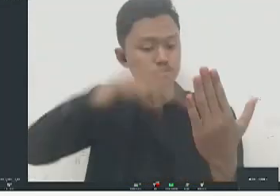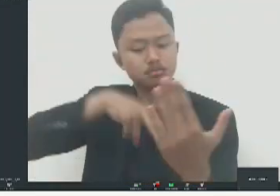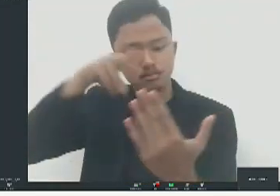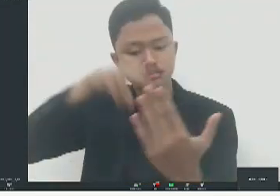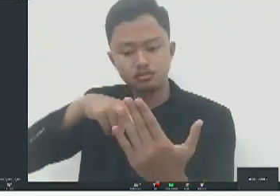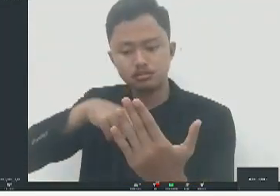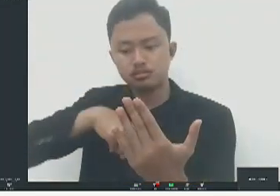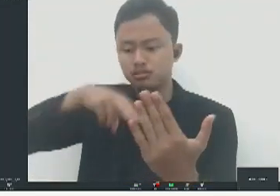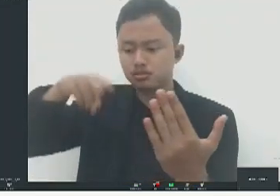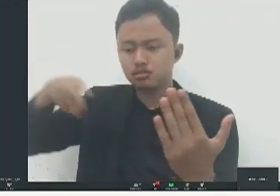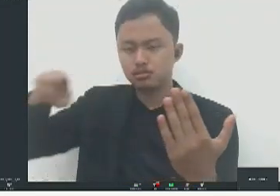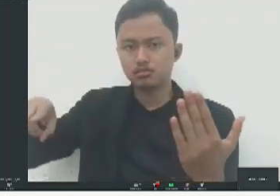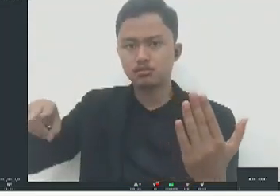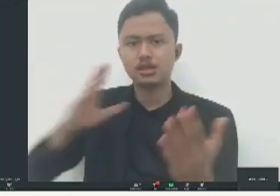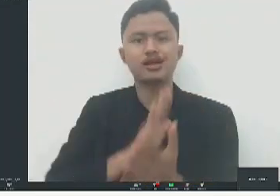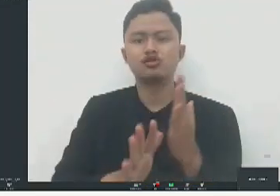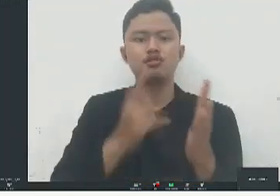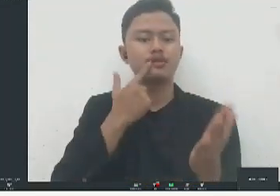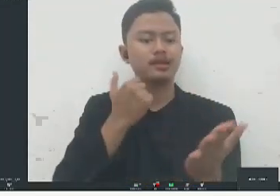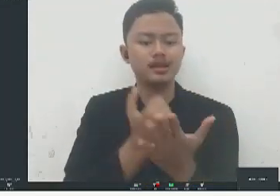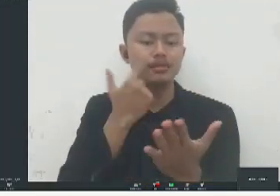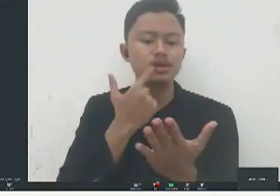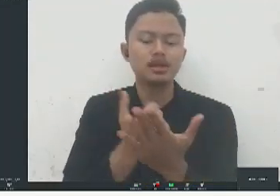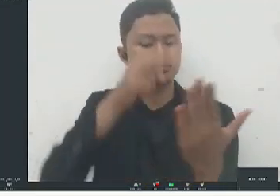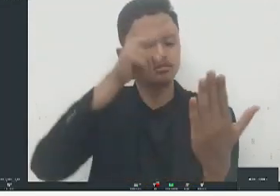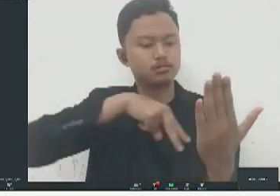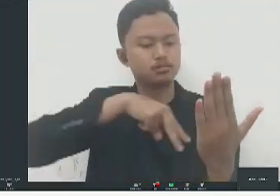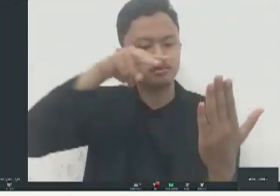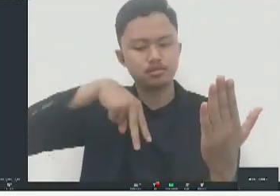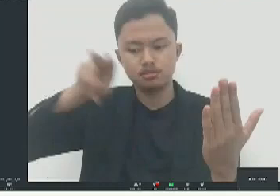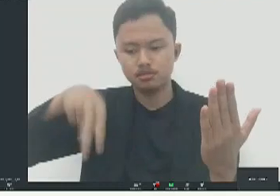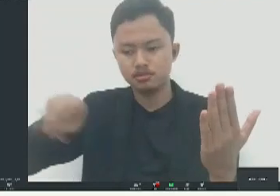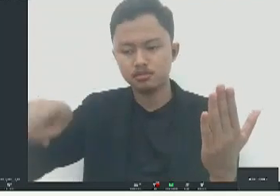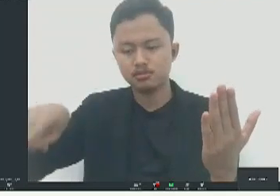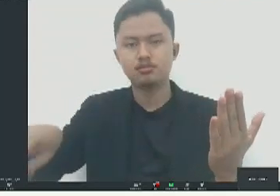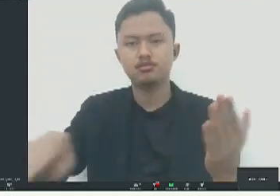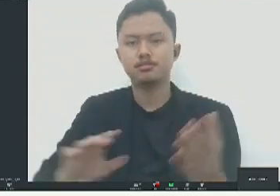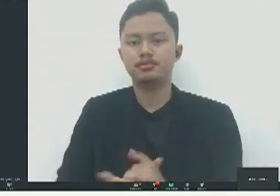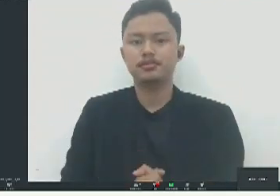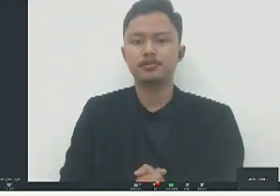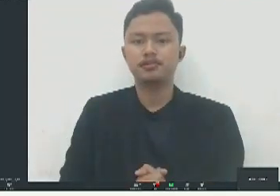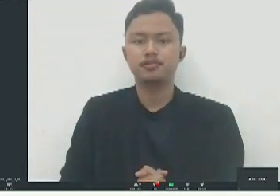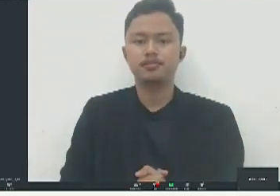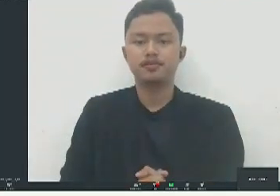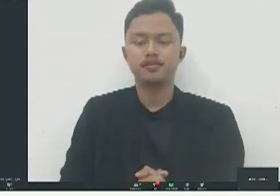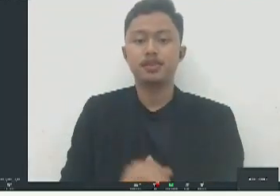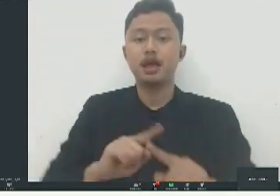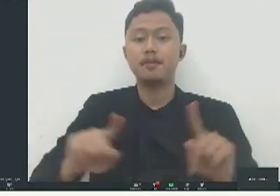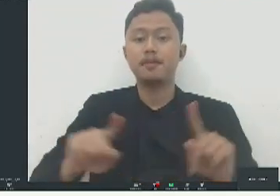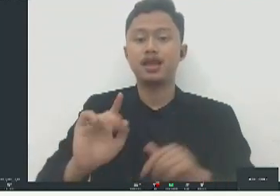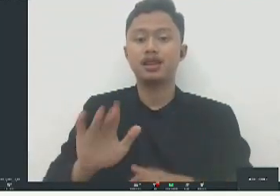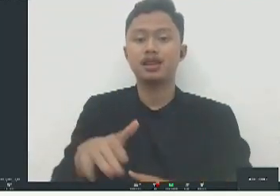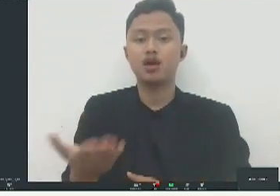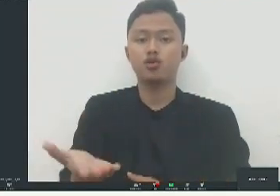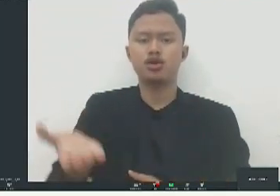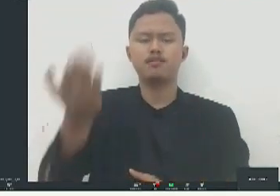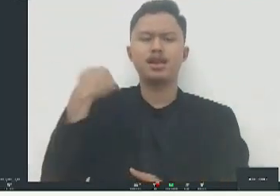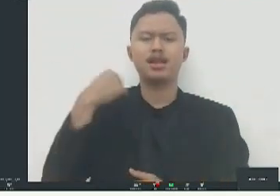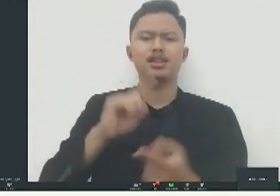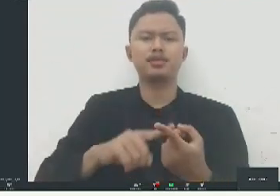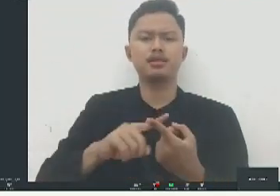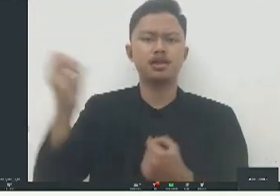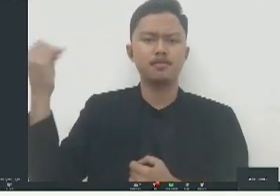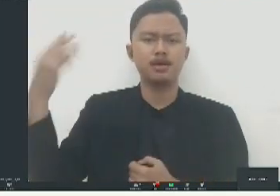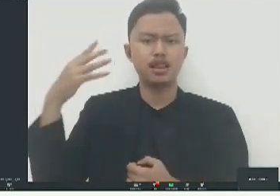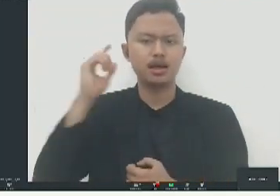yang penting-penting kita menunjukkan dari atas sampai selesai nah lalu mulai tahun kemarin itu kalau ada teman-teman yang bilang yang mengikuti